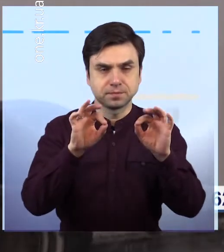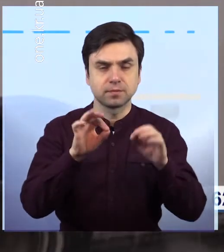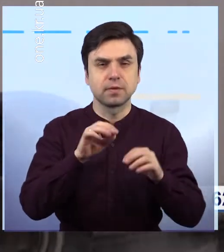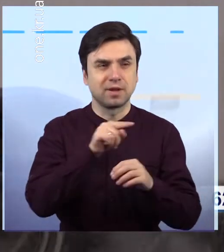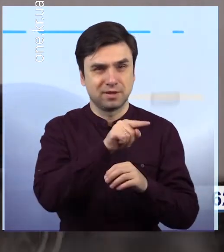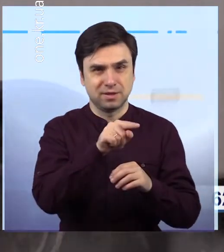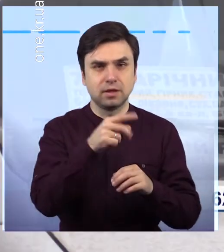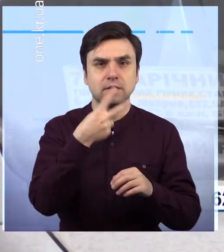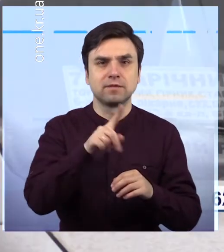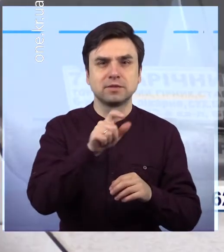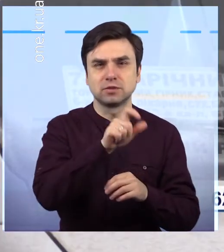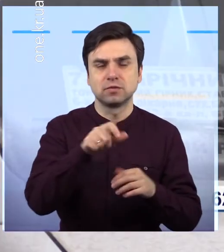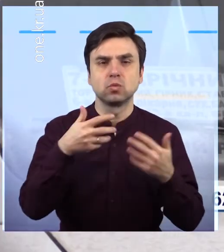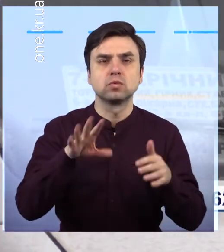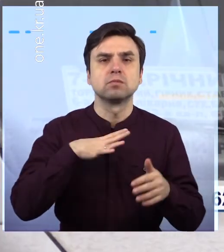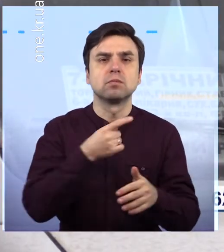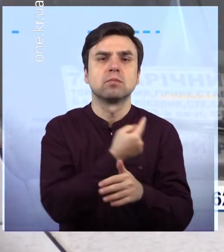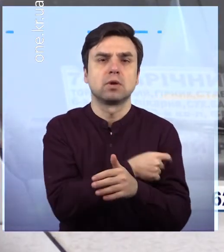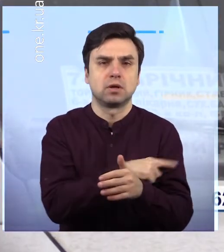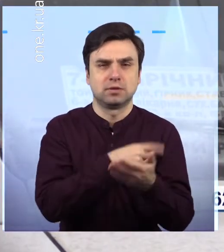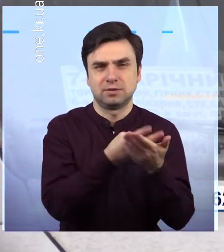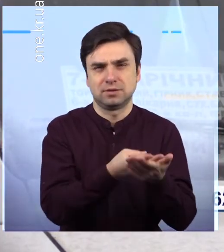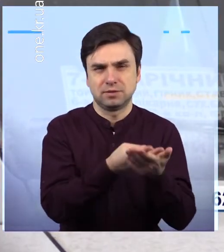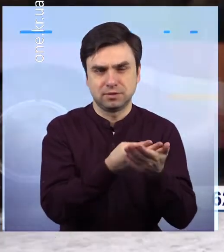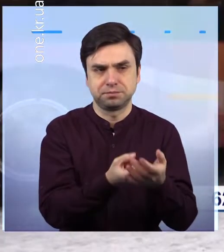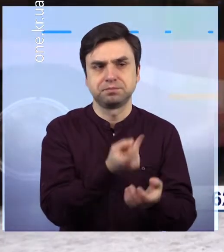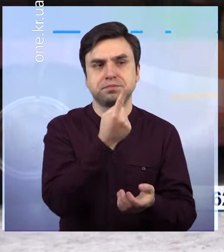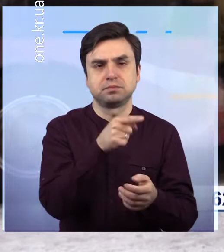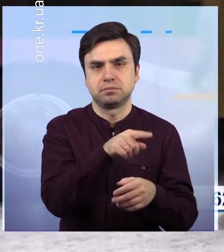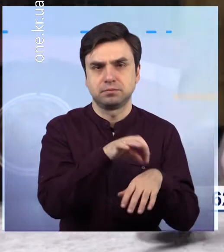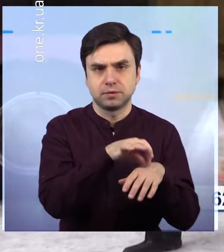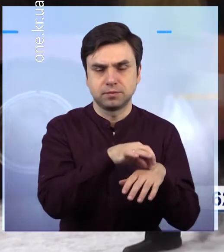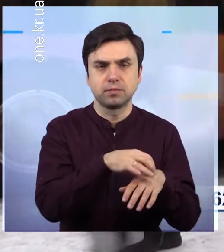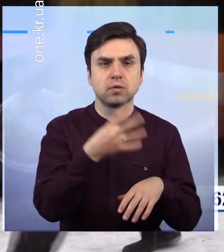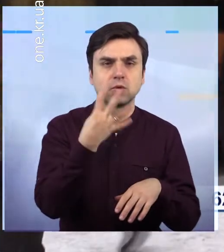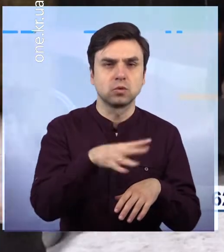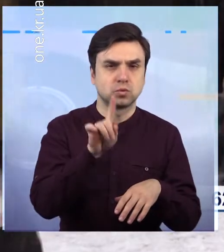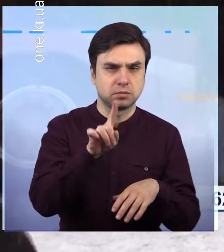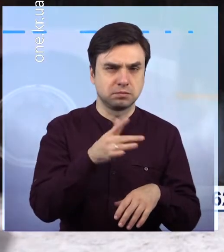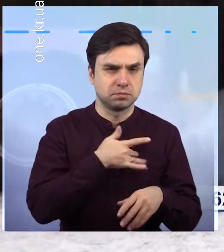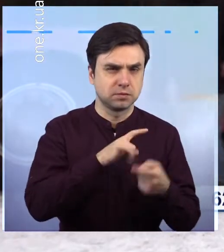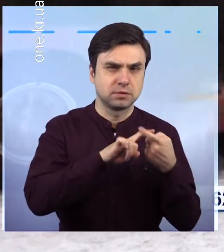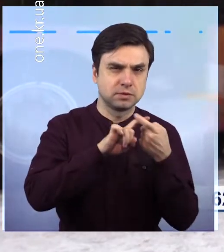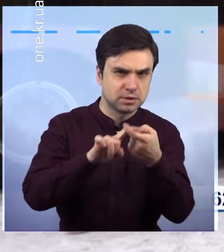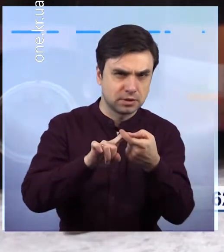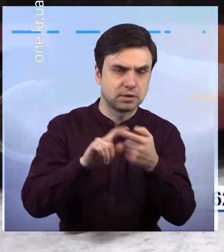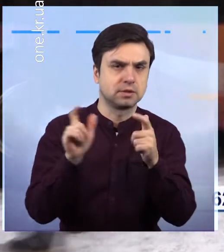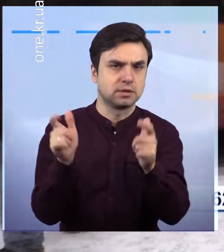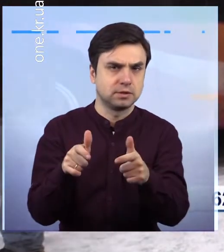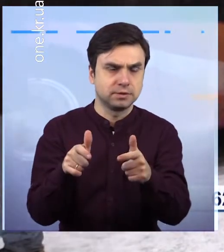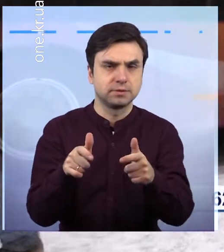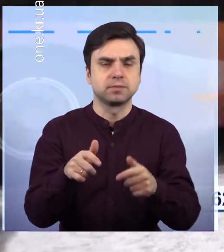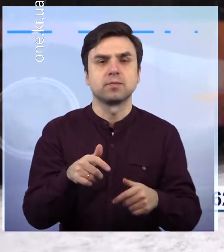них 21 пацієнт вже перебував на стаціонарному лікуванні. Ще 41 обстежений як контактний. За добу